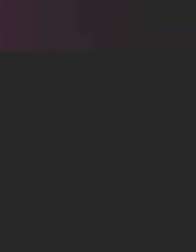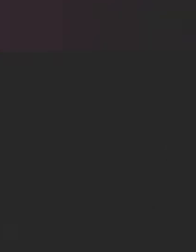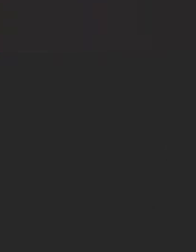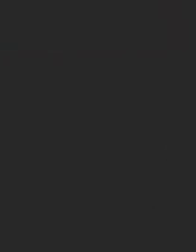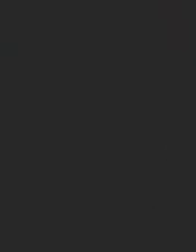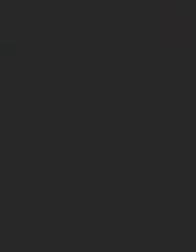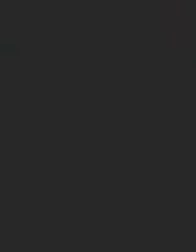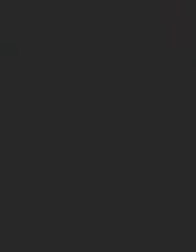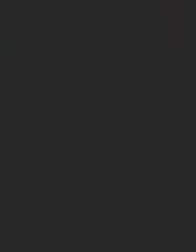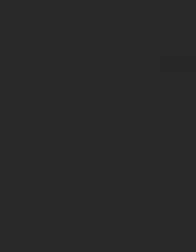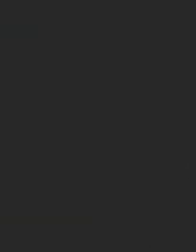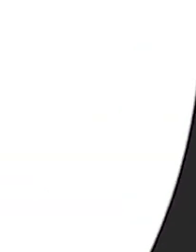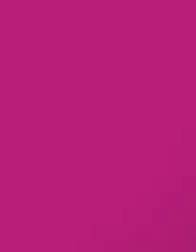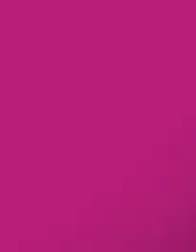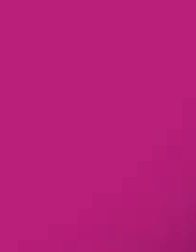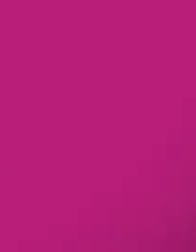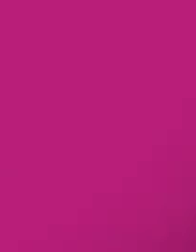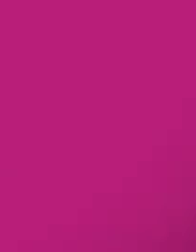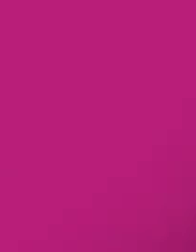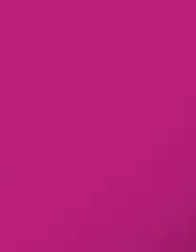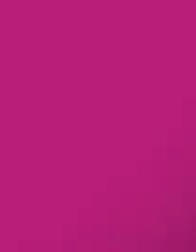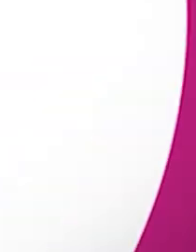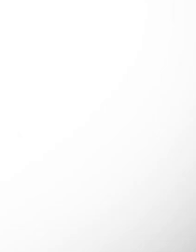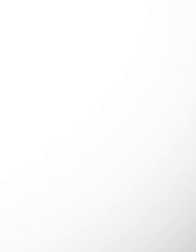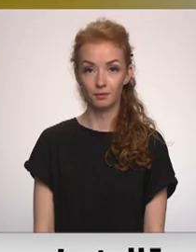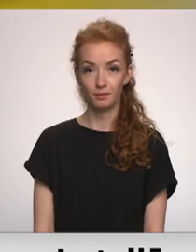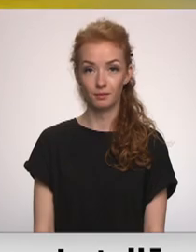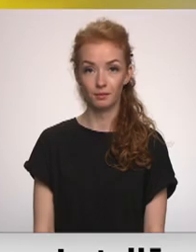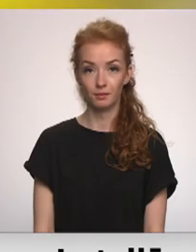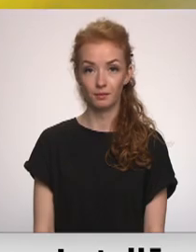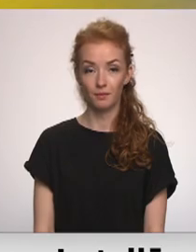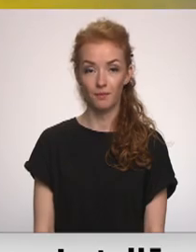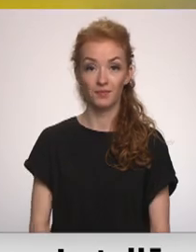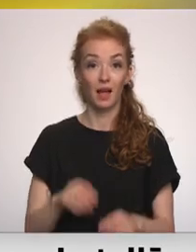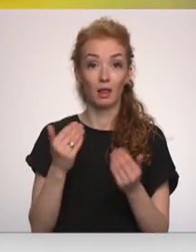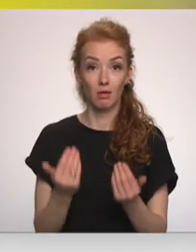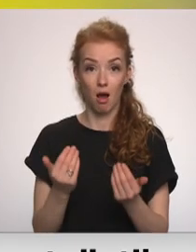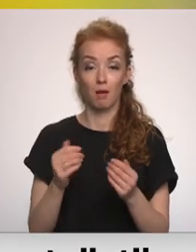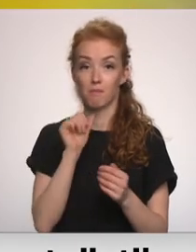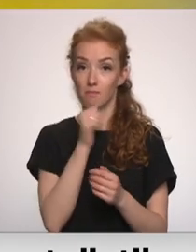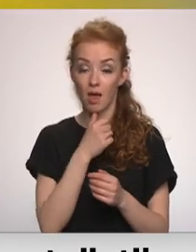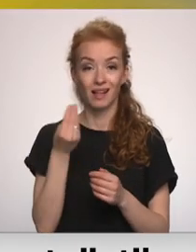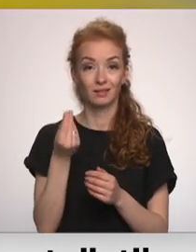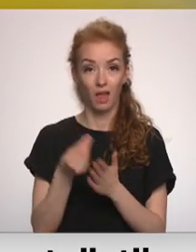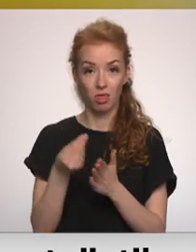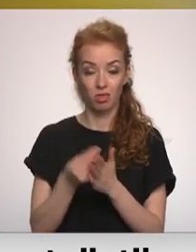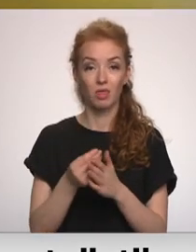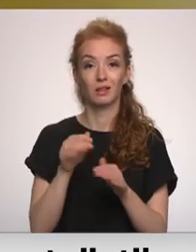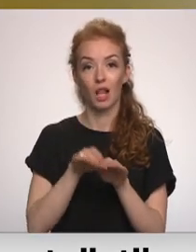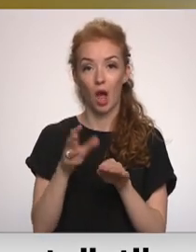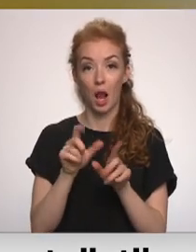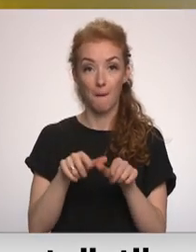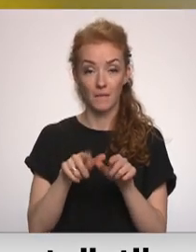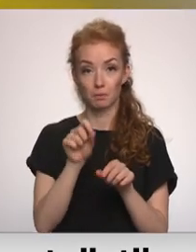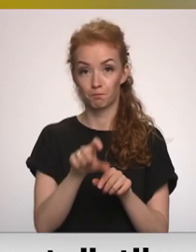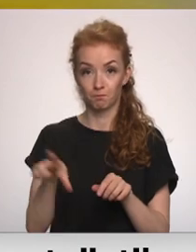Re! Viss ēters ir te! Pateriņa cenas šogad mājā salīdzinājumā ar aprīli Latvijā